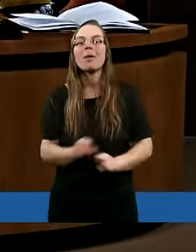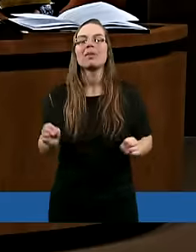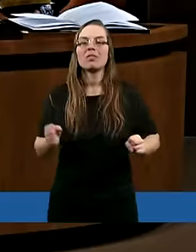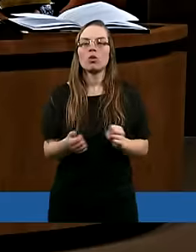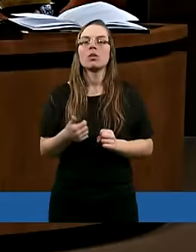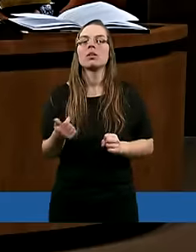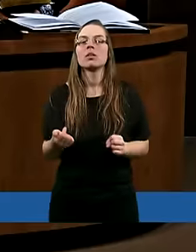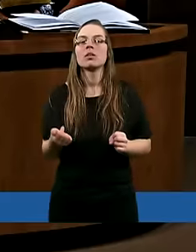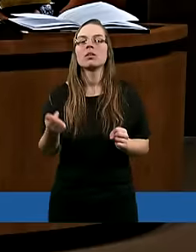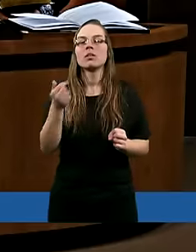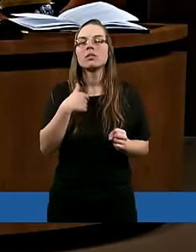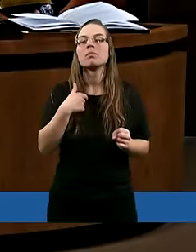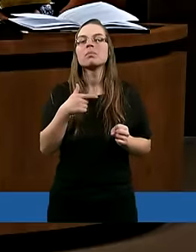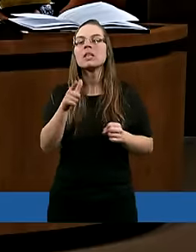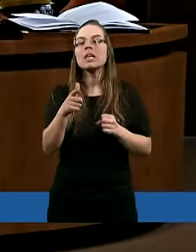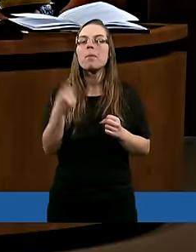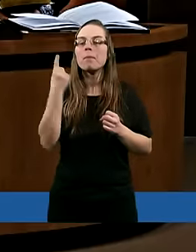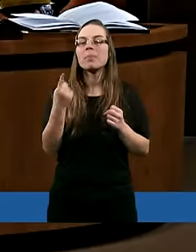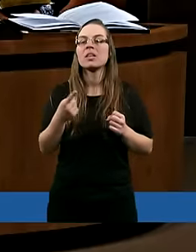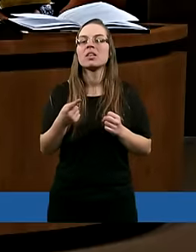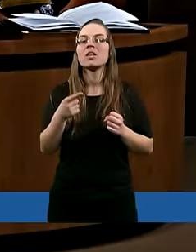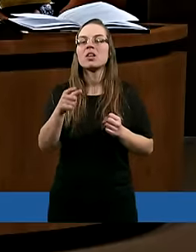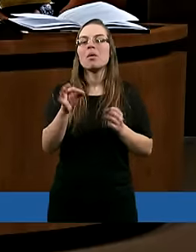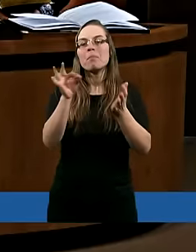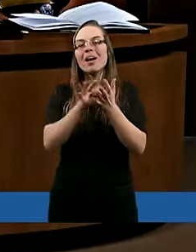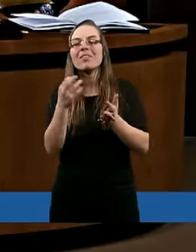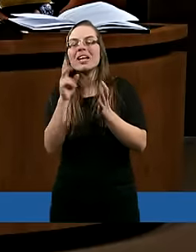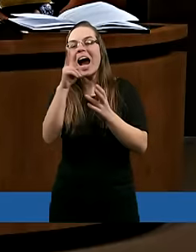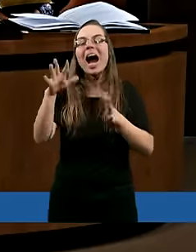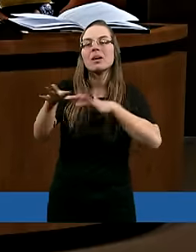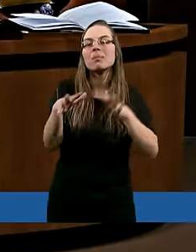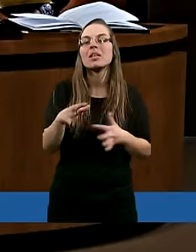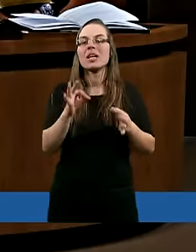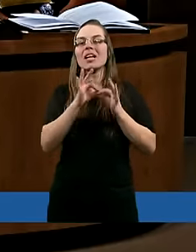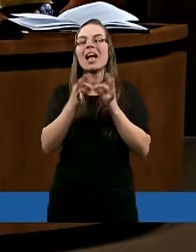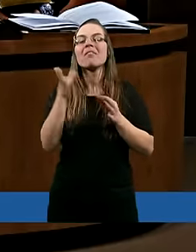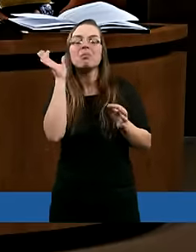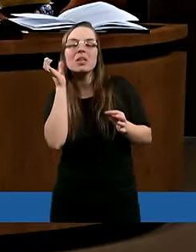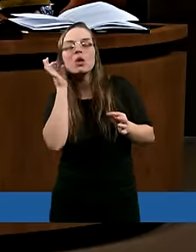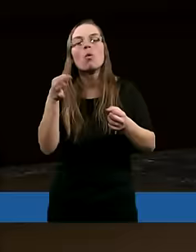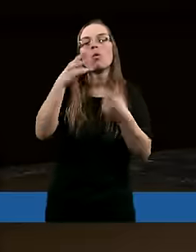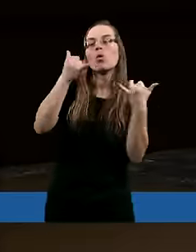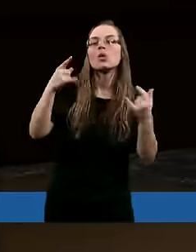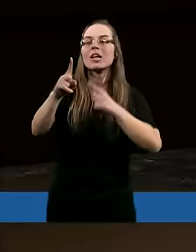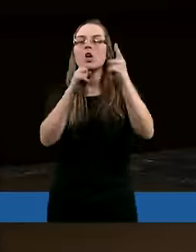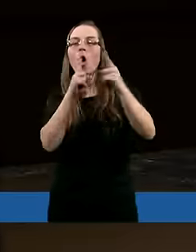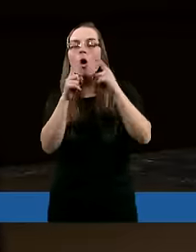No chyba z tą cierpliwością jest najgorzej. Wydaje mi się, bo tak na każdym miejscu, nawet przysłuchując się różnym